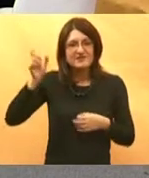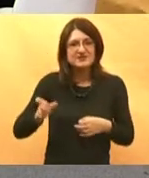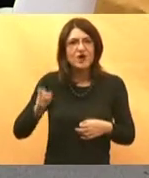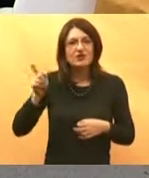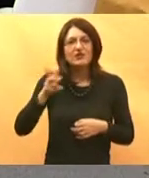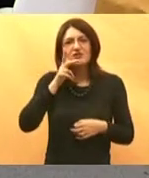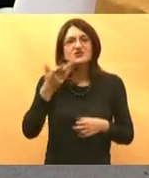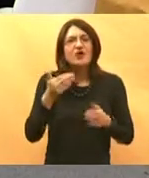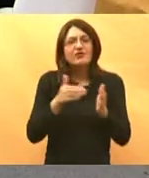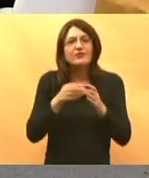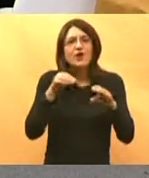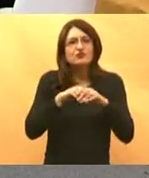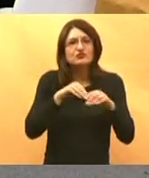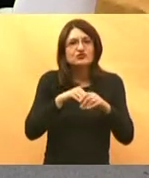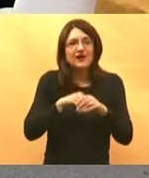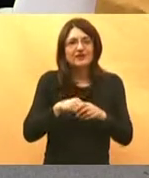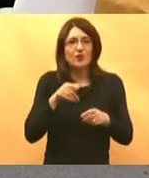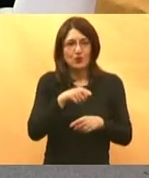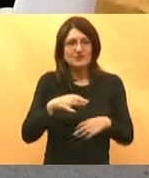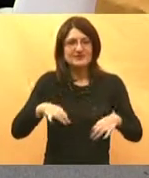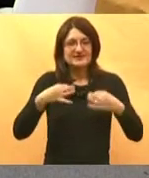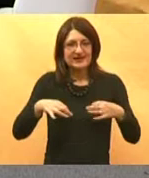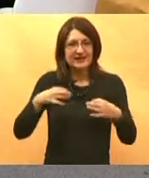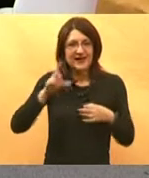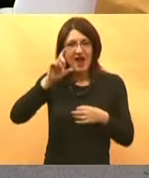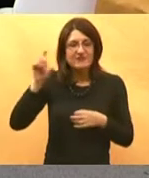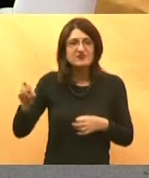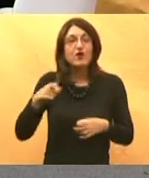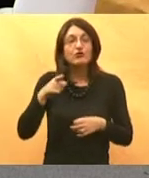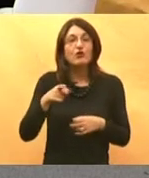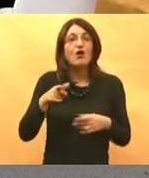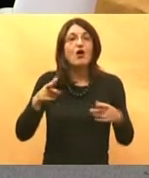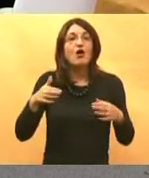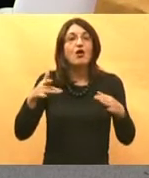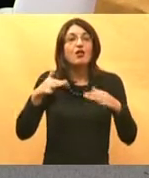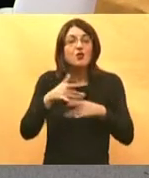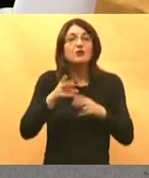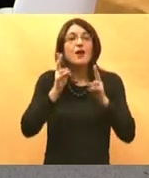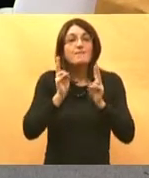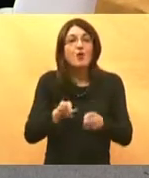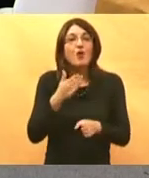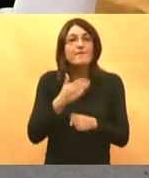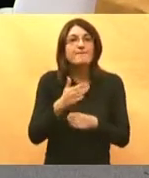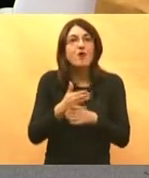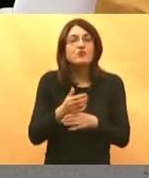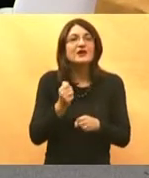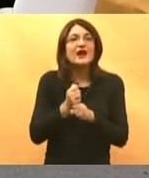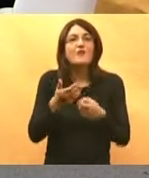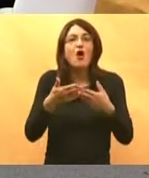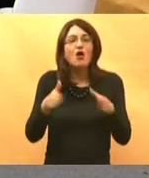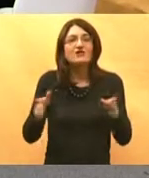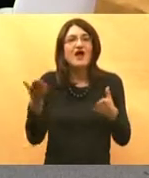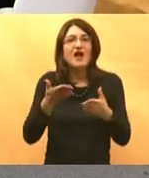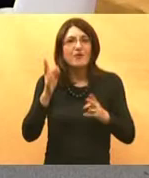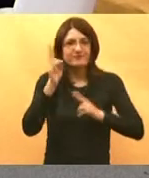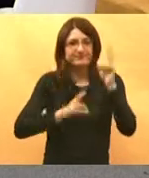kako uštediti novac u zdravstvu mislim da pacijenti bi tu mogli jako puno pomoći da bi se trebalo nekakav forum otvoriti